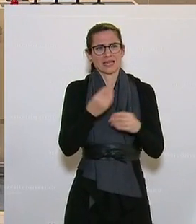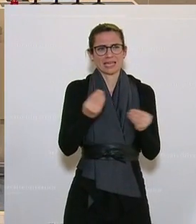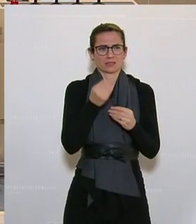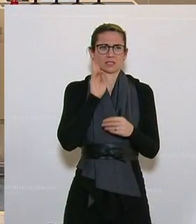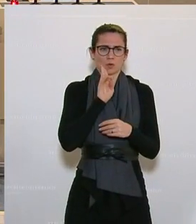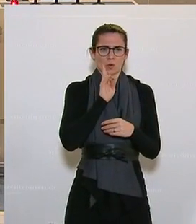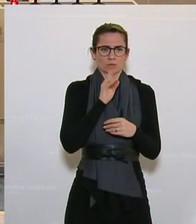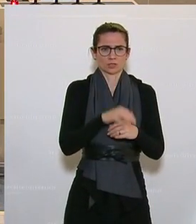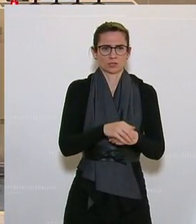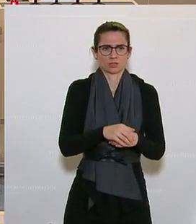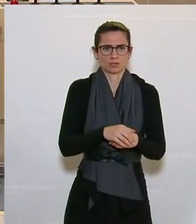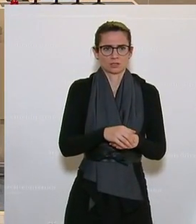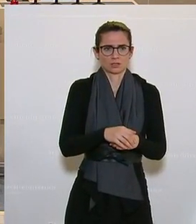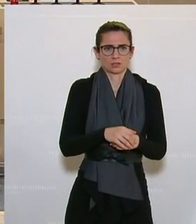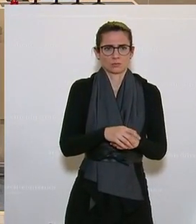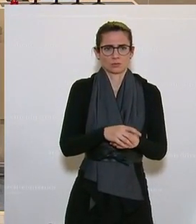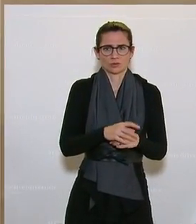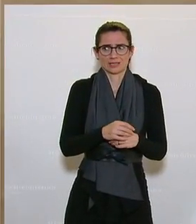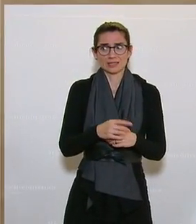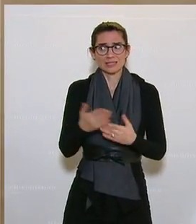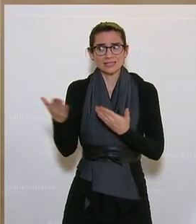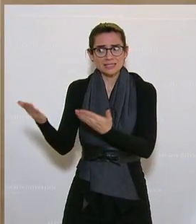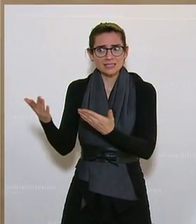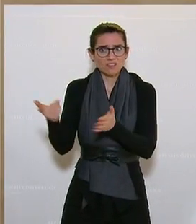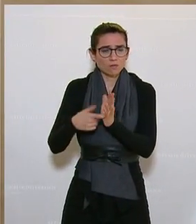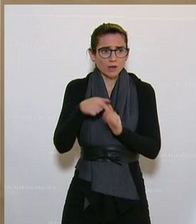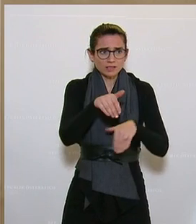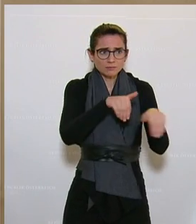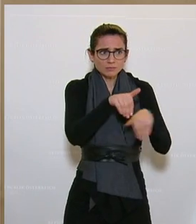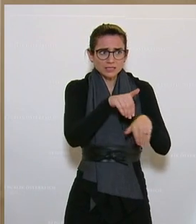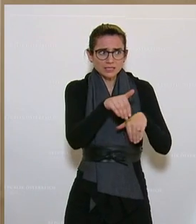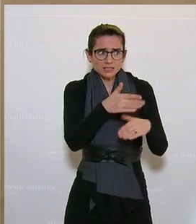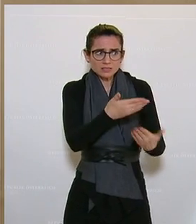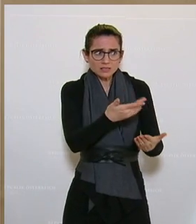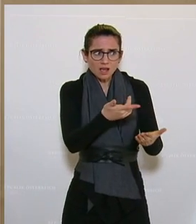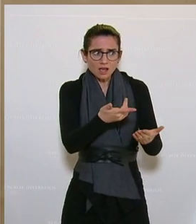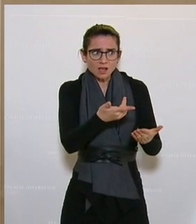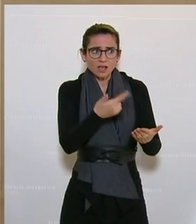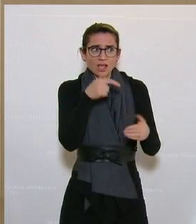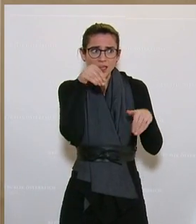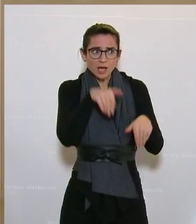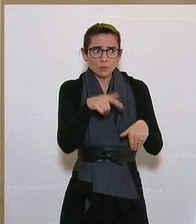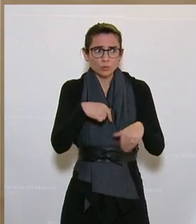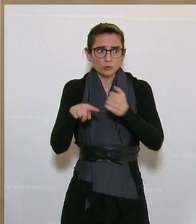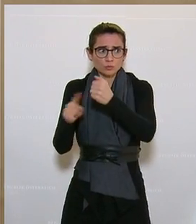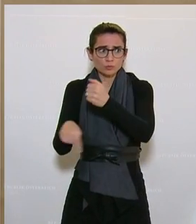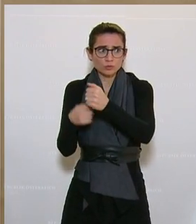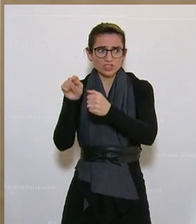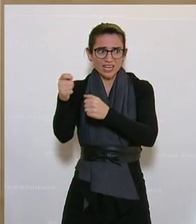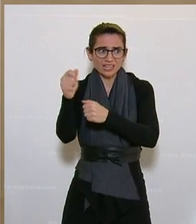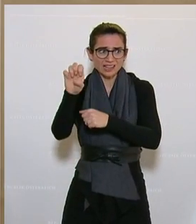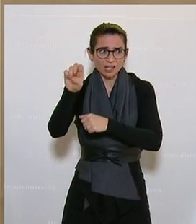Sie fordern den Minister auf, zu handeln, zu agieren, sich diese Mittel auch entsprechend abzuholen.